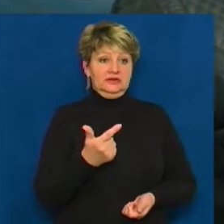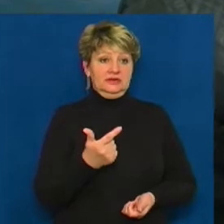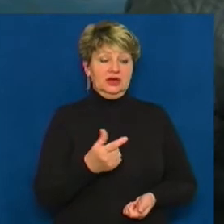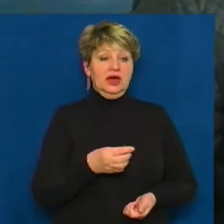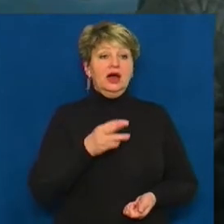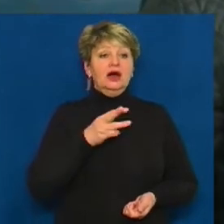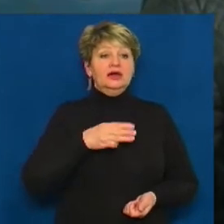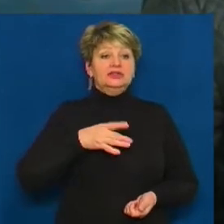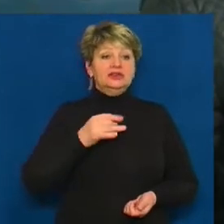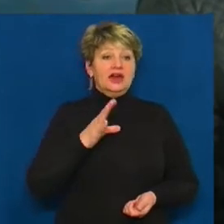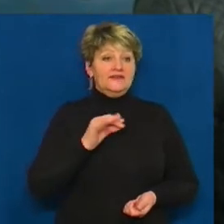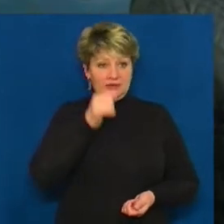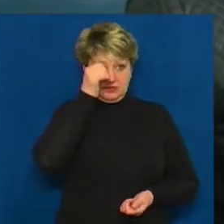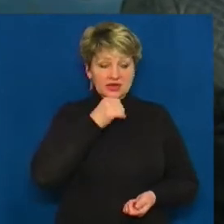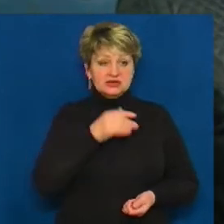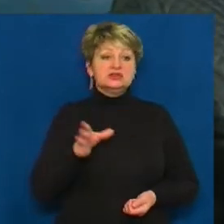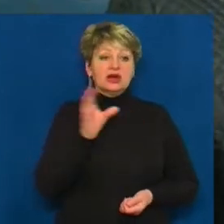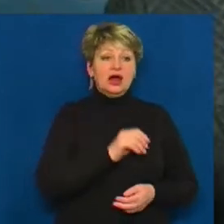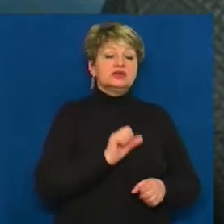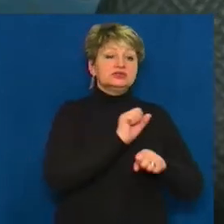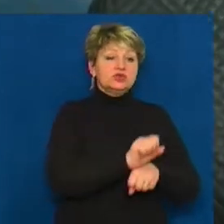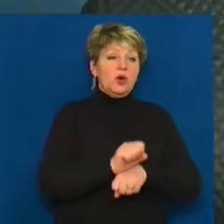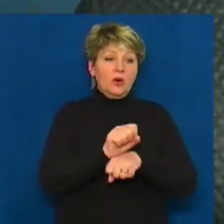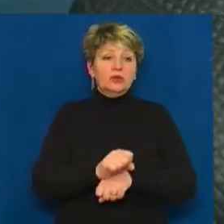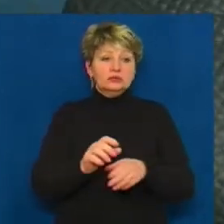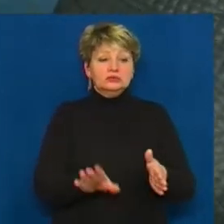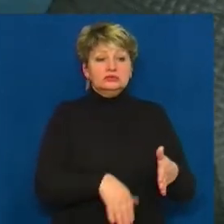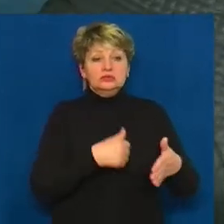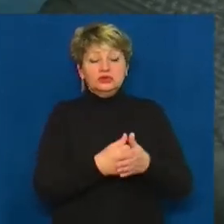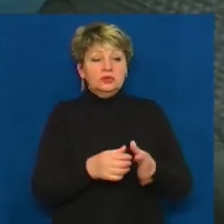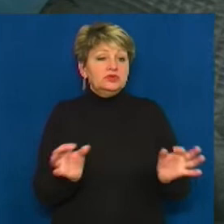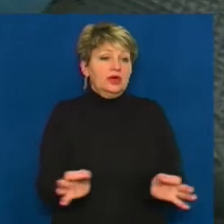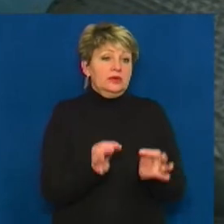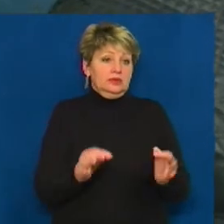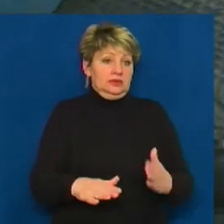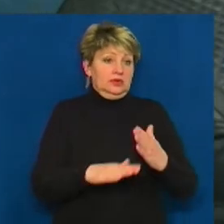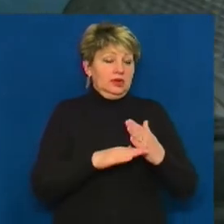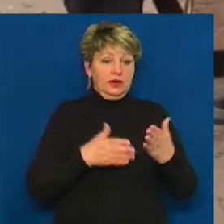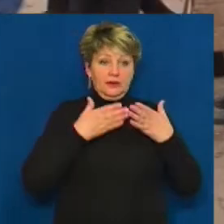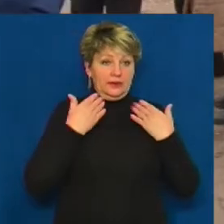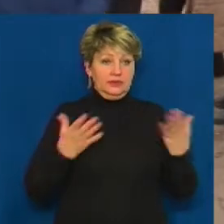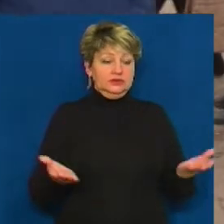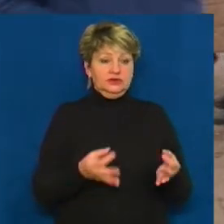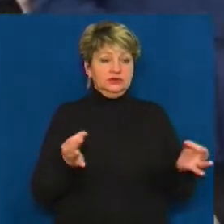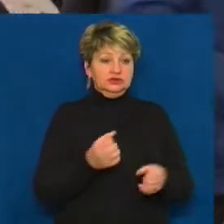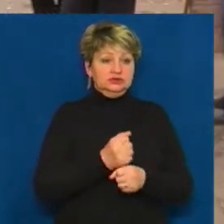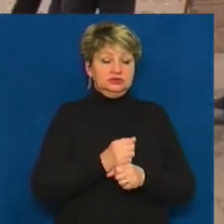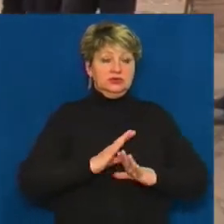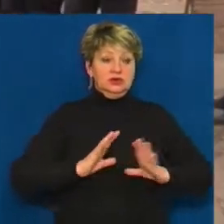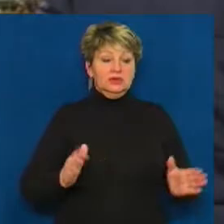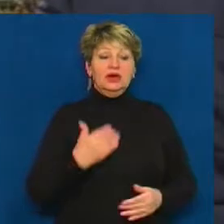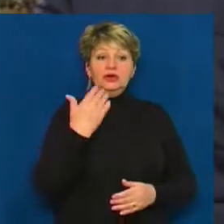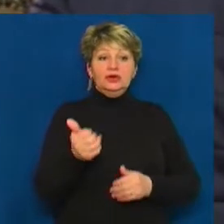місяця, все оце так, як стояло, що вони нічого нам не помогли, нічого не зробили. Її сусідка Тетяна